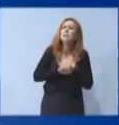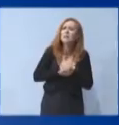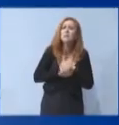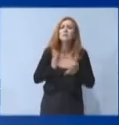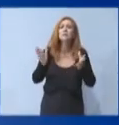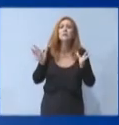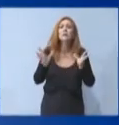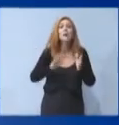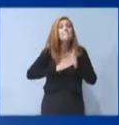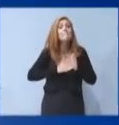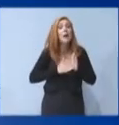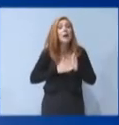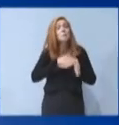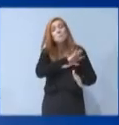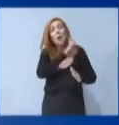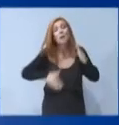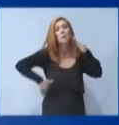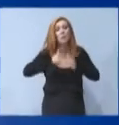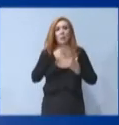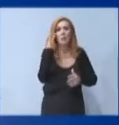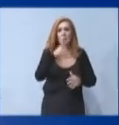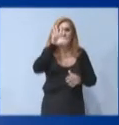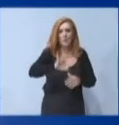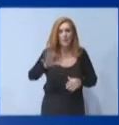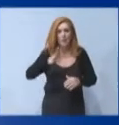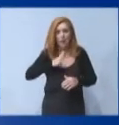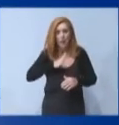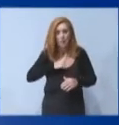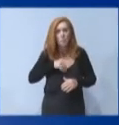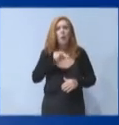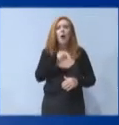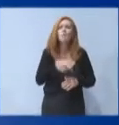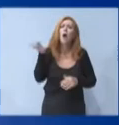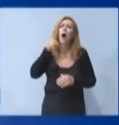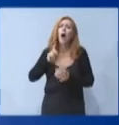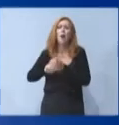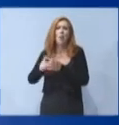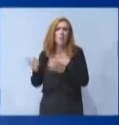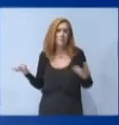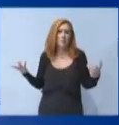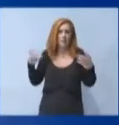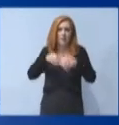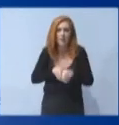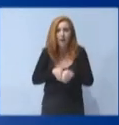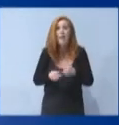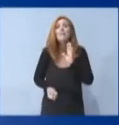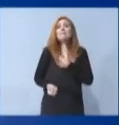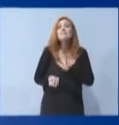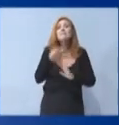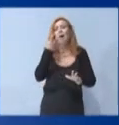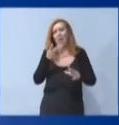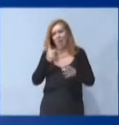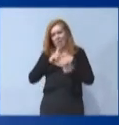έως 250 άτομα, που συγχωνεύονται σε νέο νομικό πρόσωπο, στο